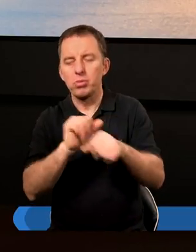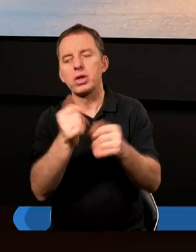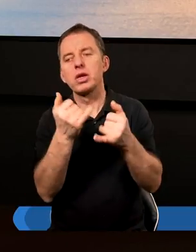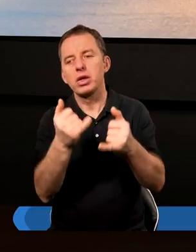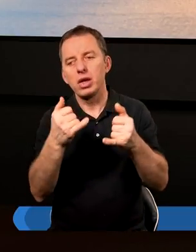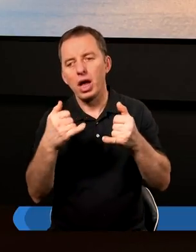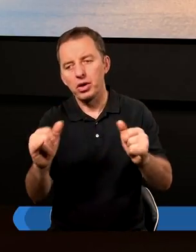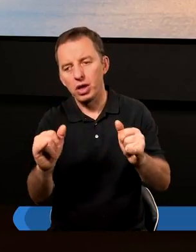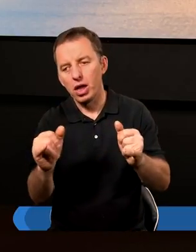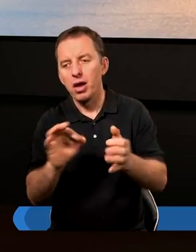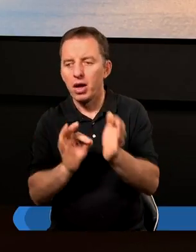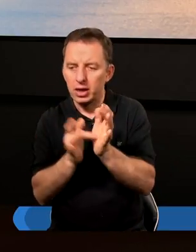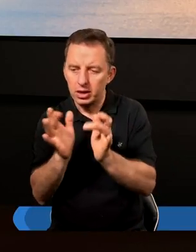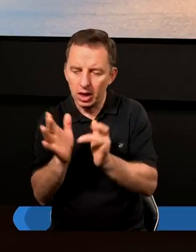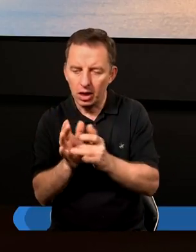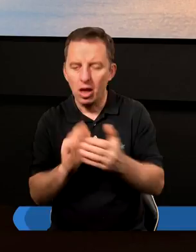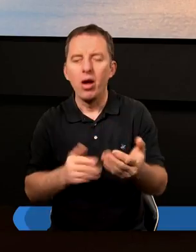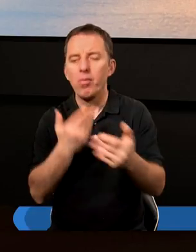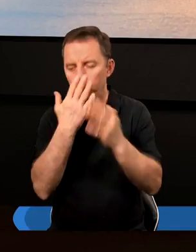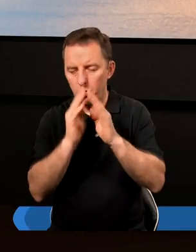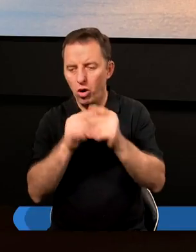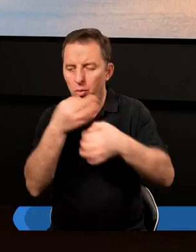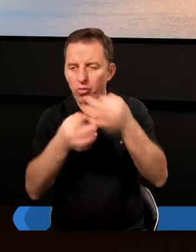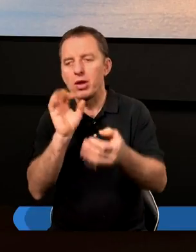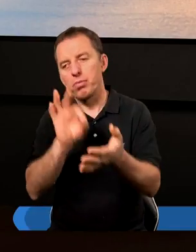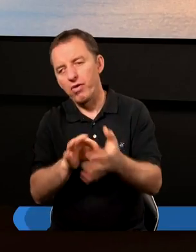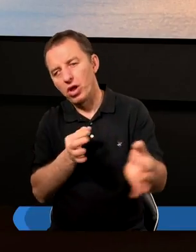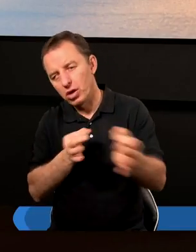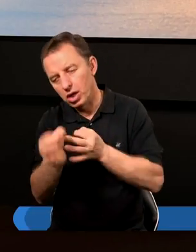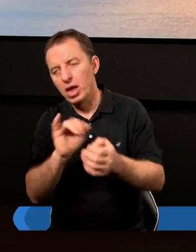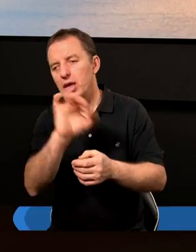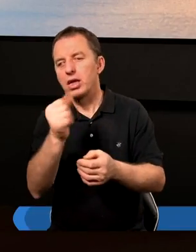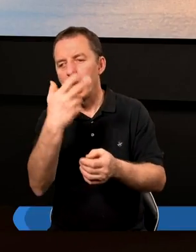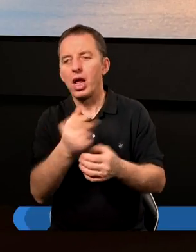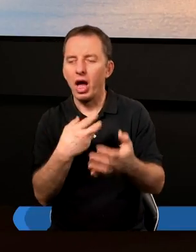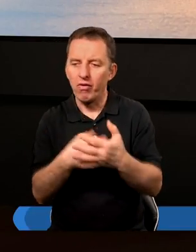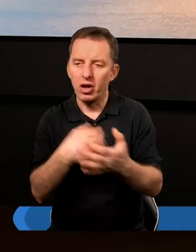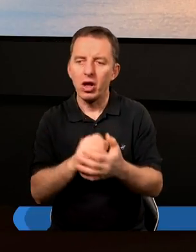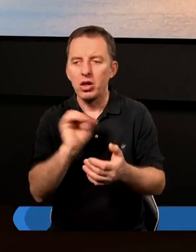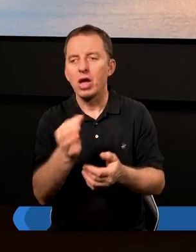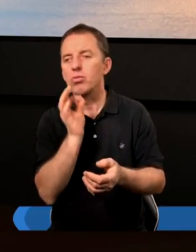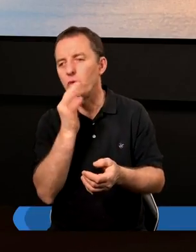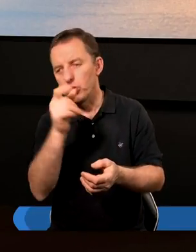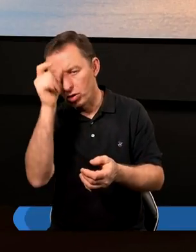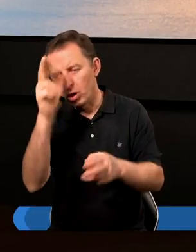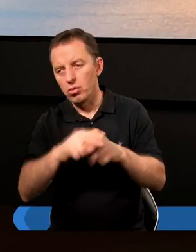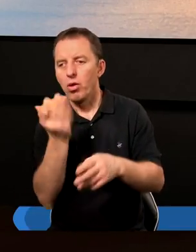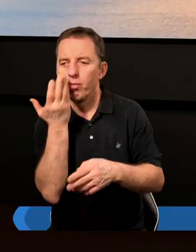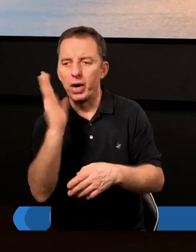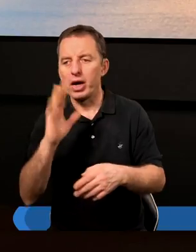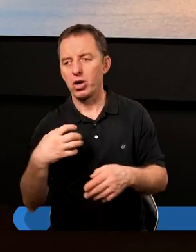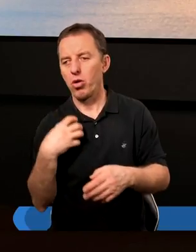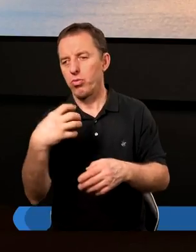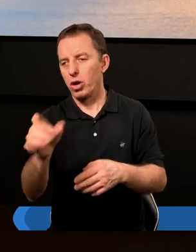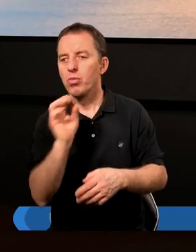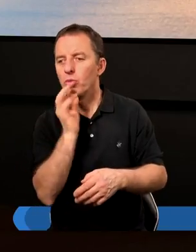inaczej. I Pan Jezus nawet przytoczył pewną historię. Znamy tę historię z Ewangelii, która mówi o jakimś młodym człowieku, który był bardzo